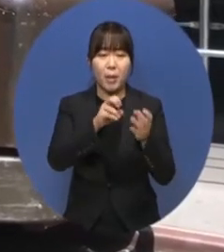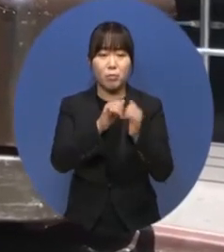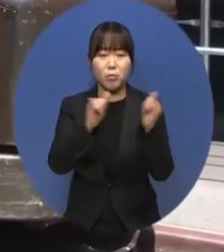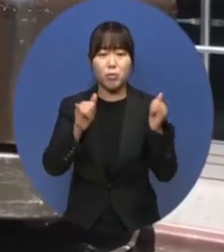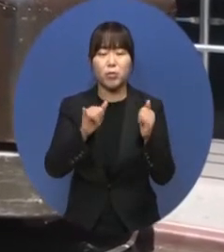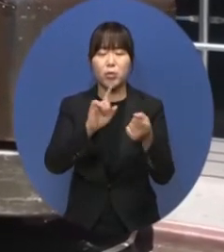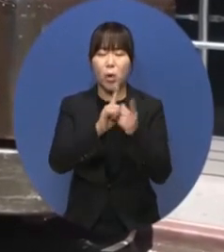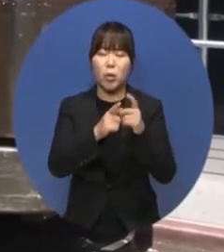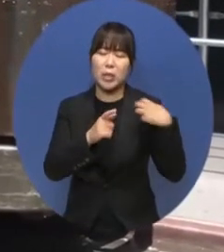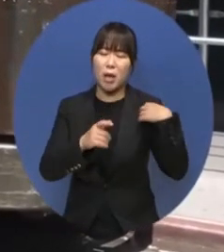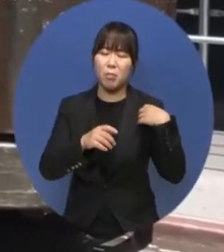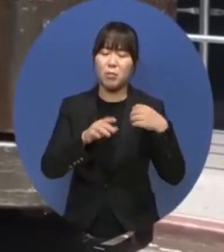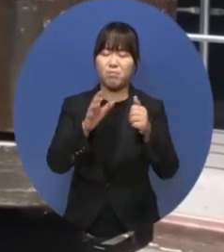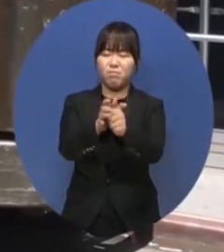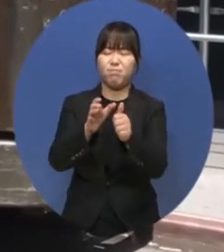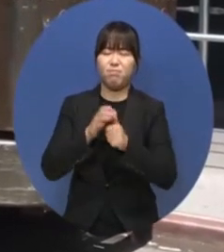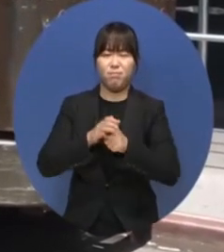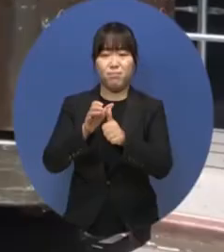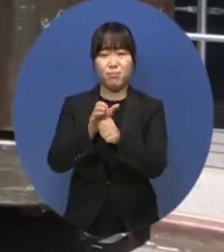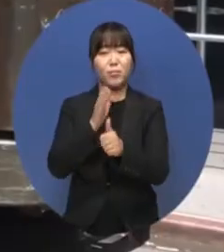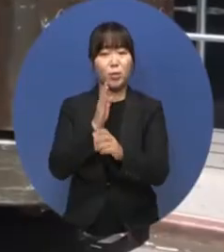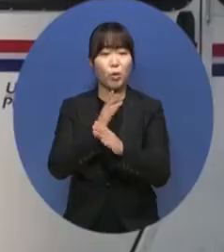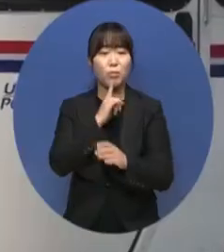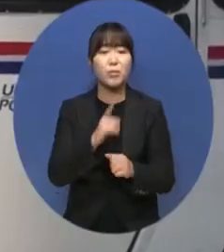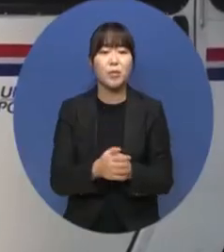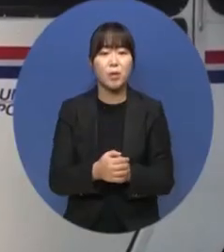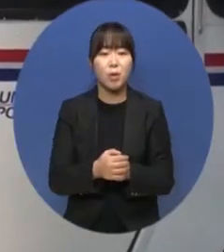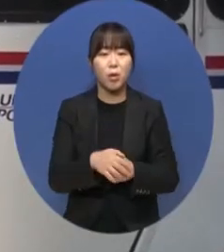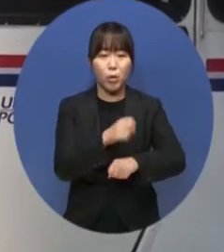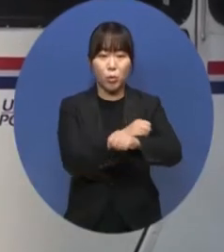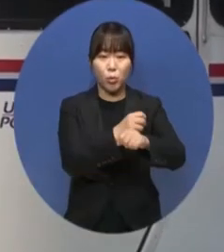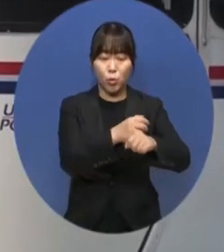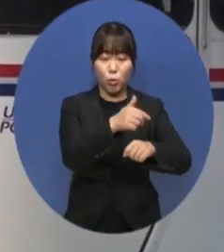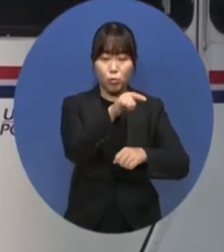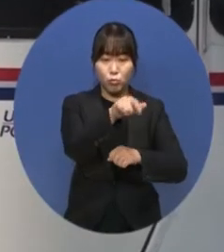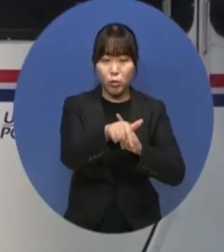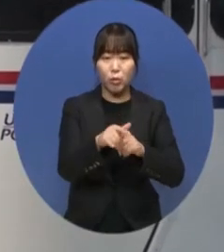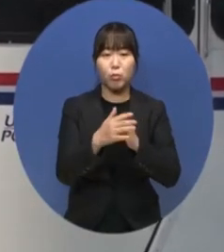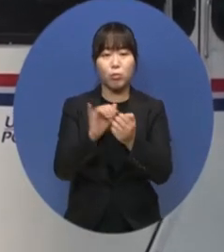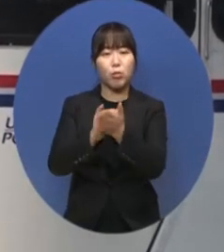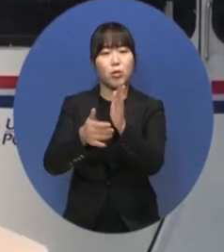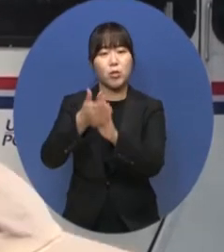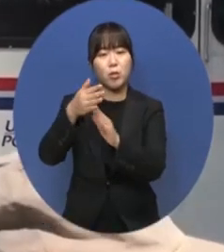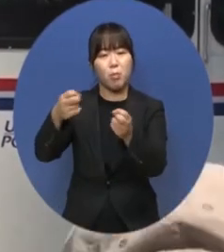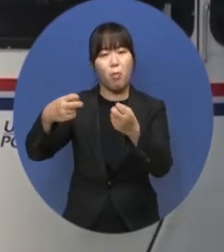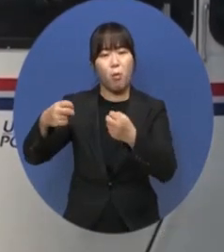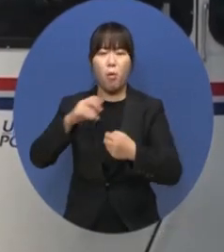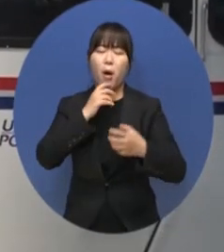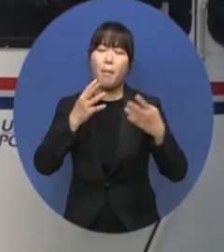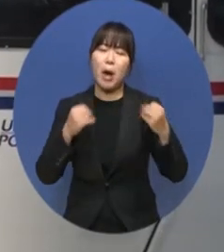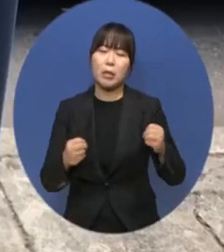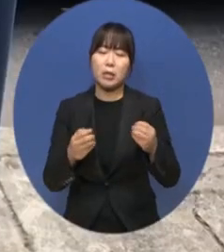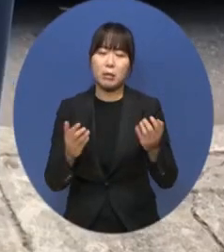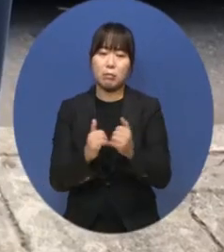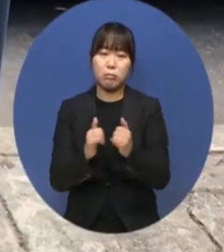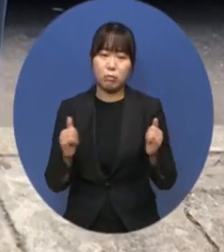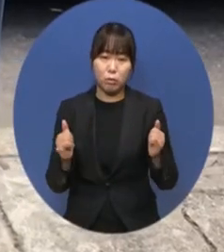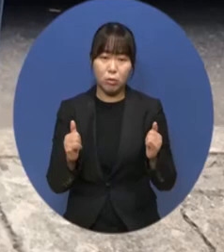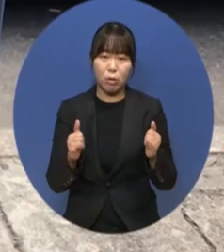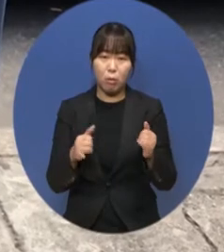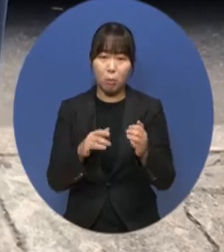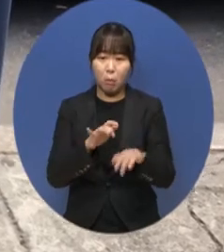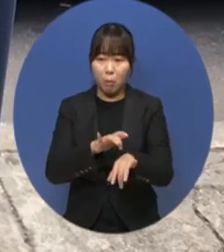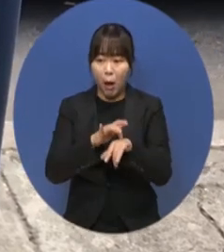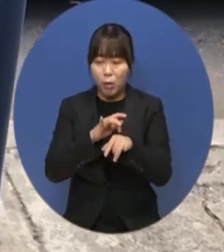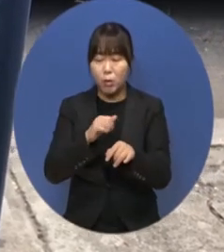서로 책임을 떠넘기기 바쁩니다. 노동국이나 뉴욕시에서 보내는 주요 우편물을 기다리는 많은 뉴욕커들이 사라진 우편물로